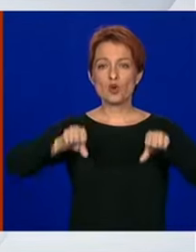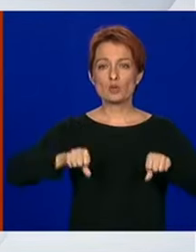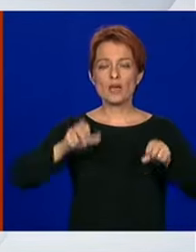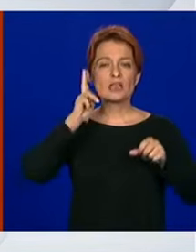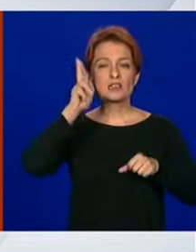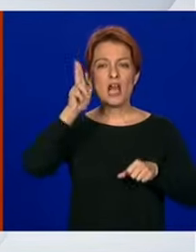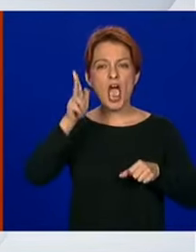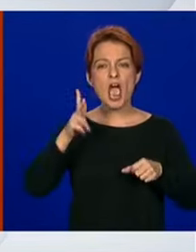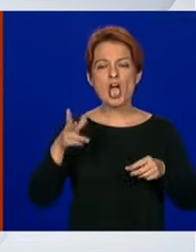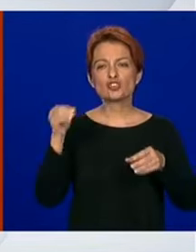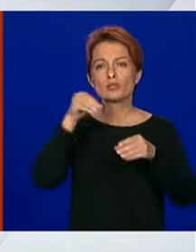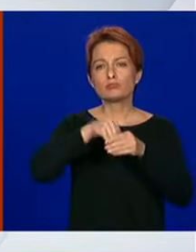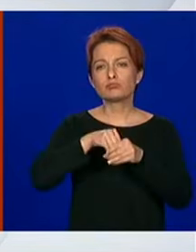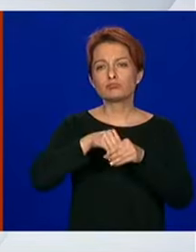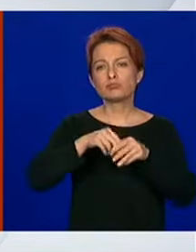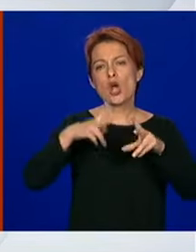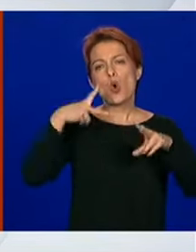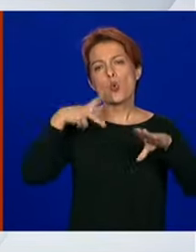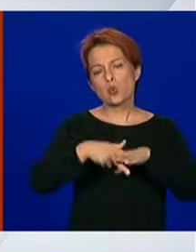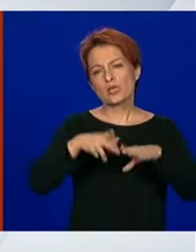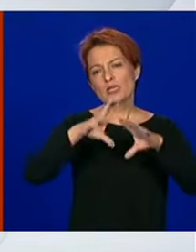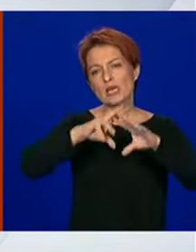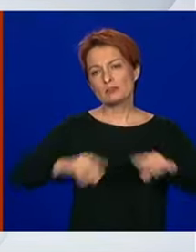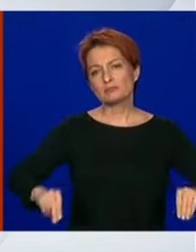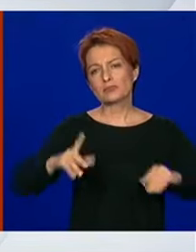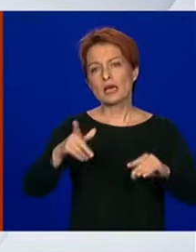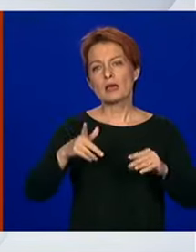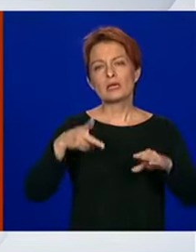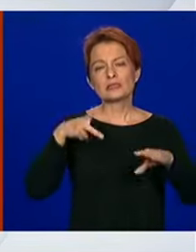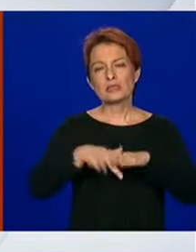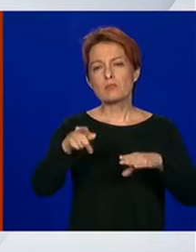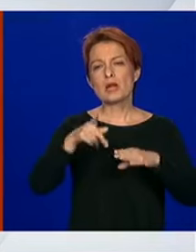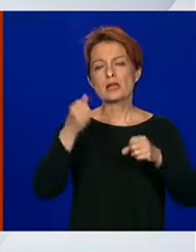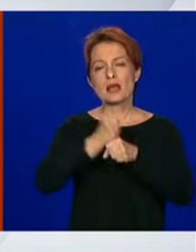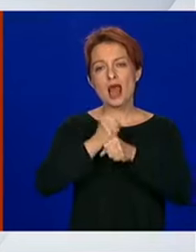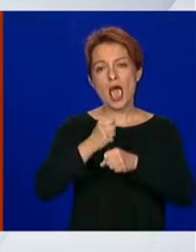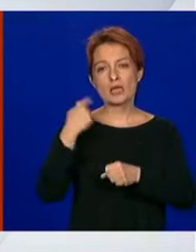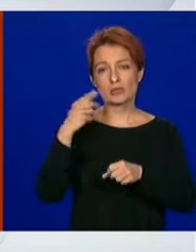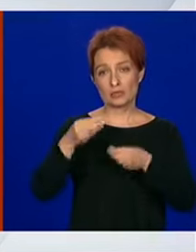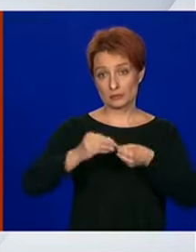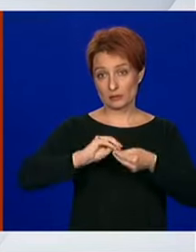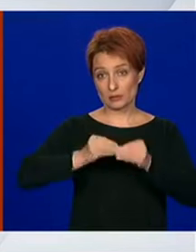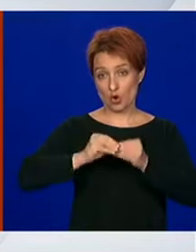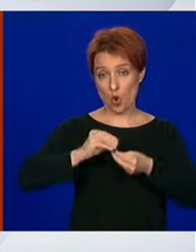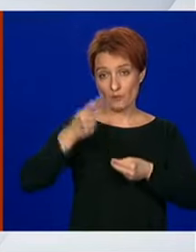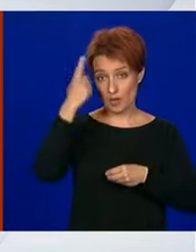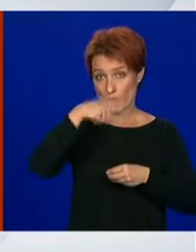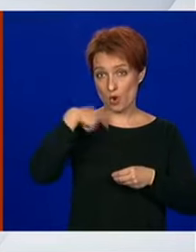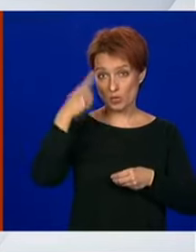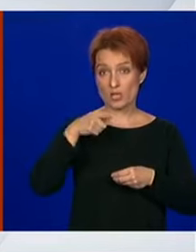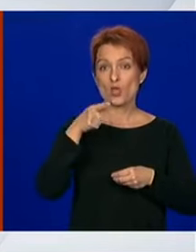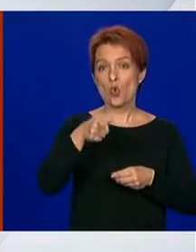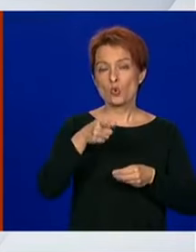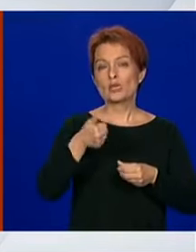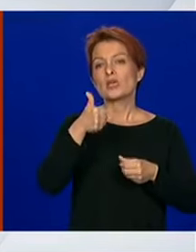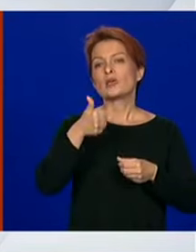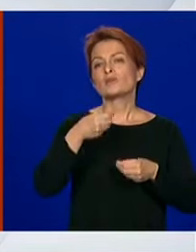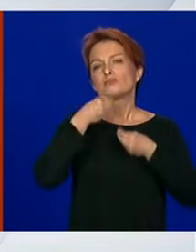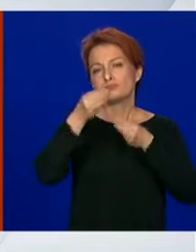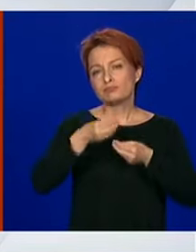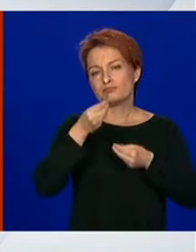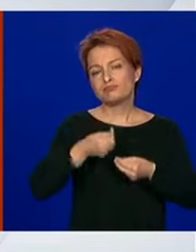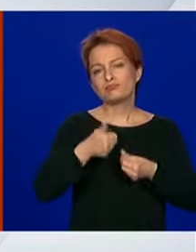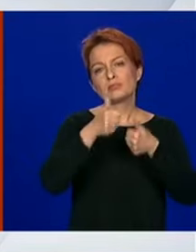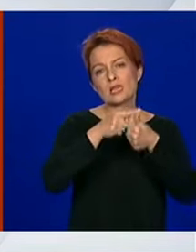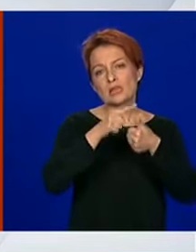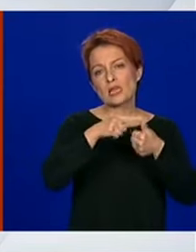sklopu relaksacije mjera i ukine zabrana rada trgovina nedjeljom. Oni to obrazlažu sa dva aspekta. Jedan je